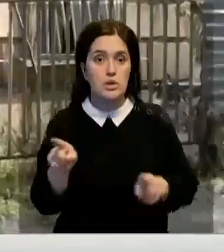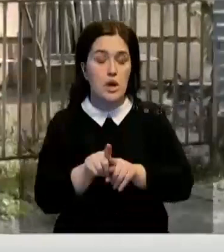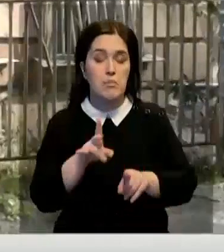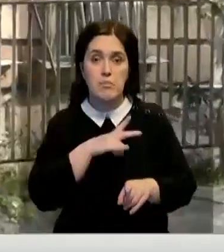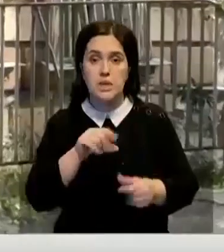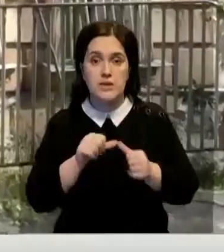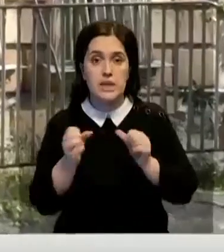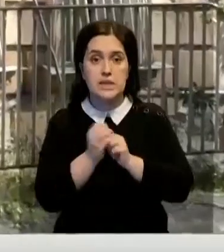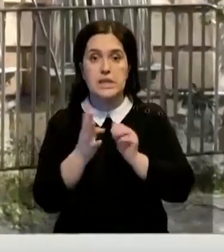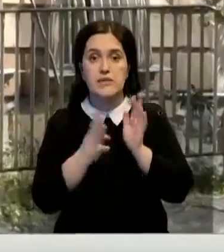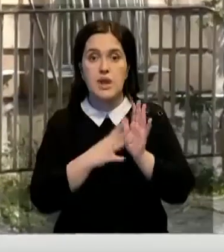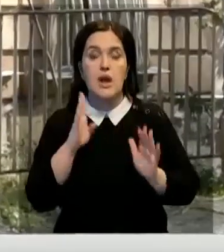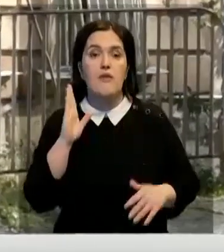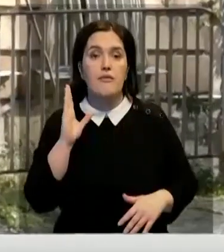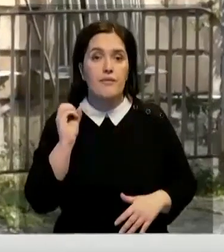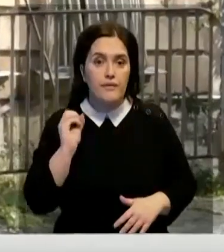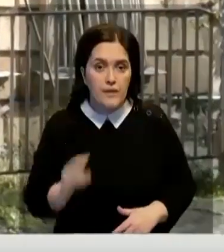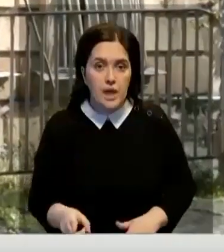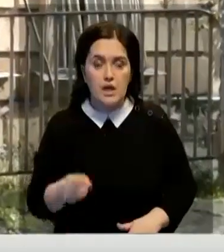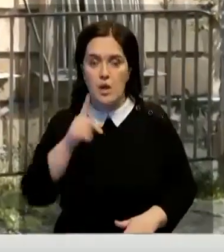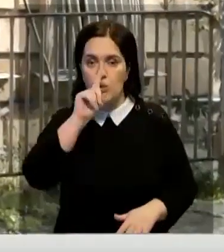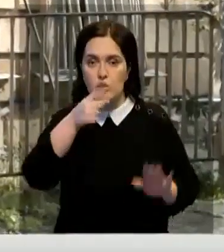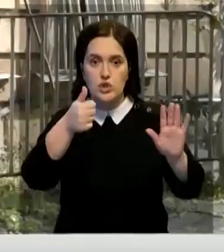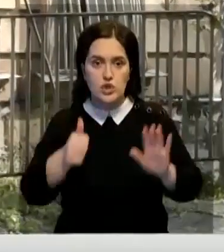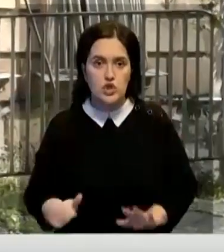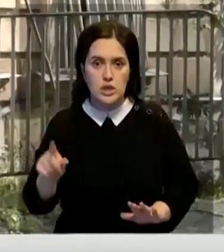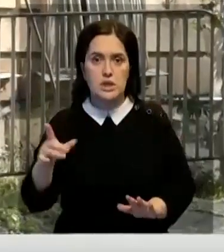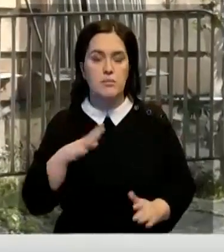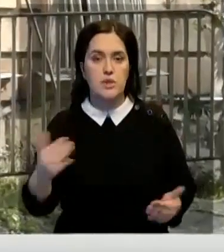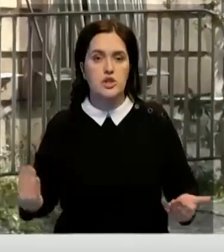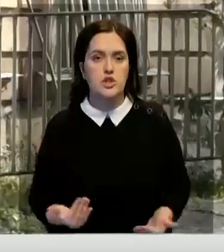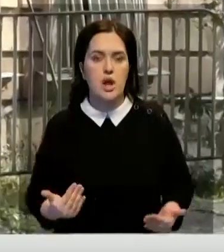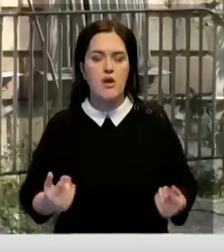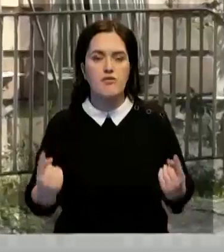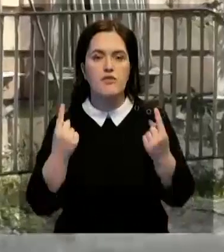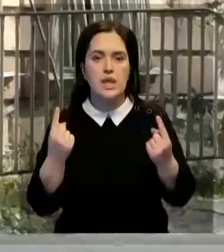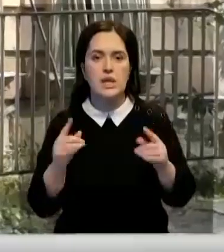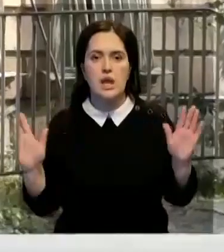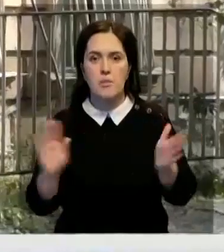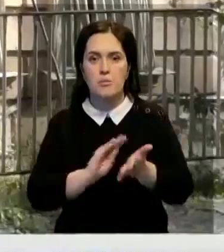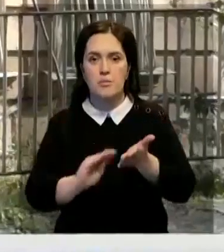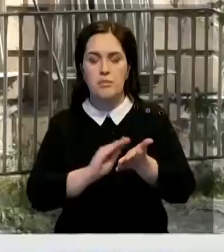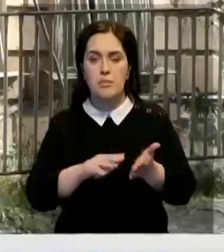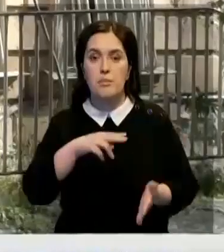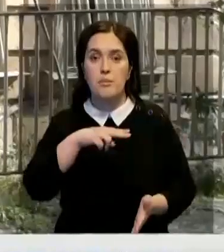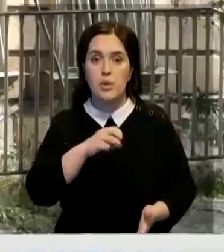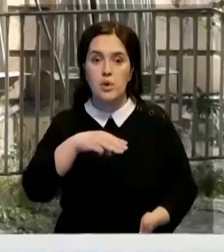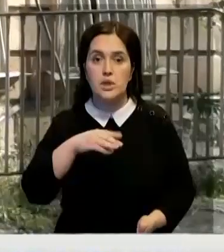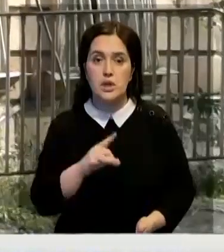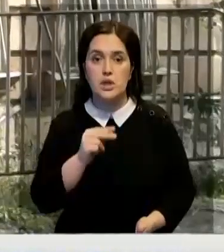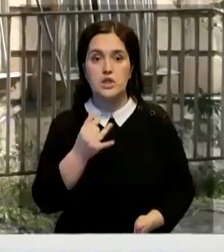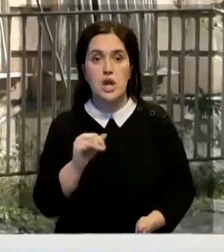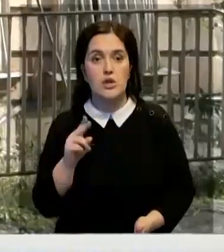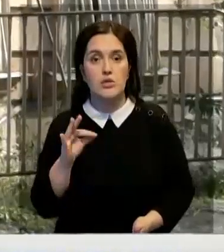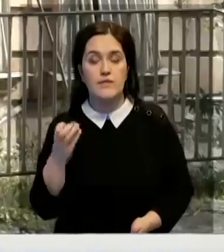В 19 веке, в общей сложности полтора года, здесь прожил великий композитор Петр Чайковский, останавливаясь здесь